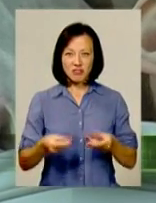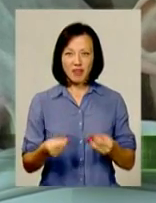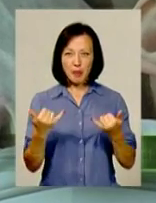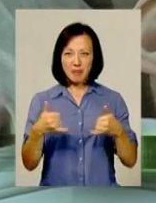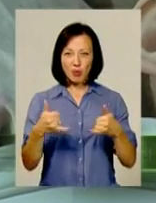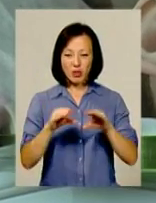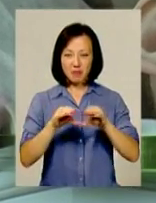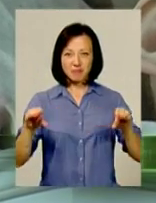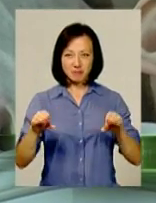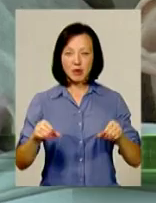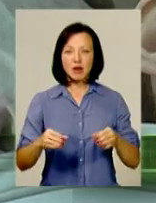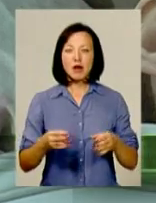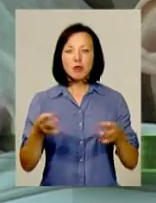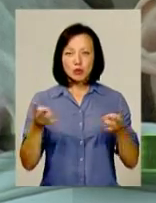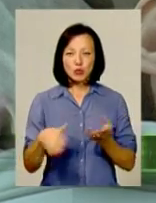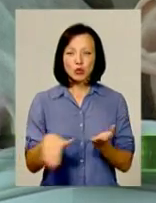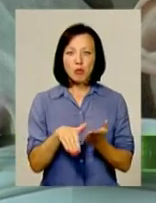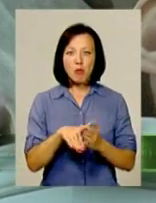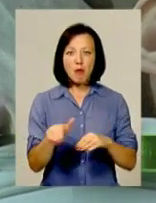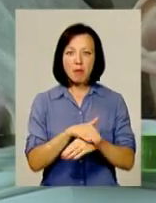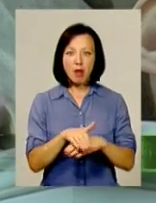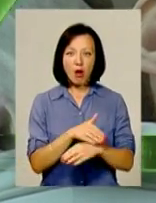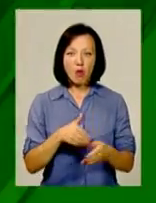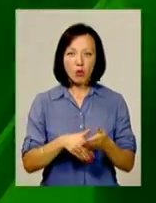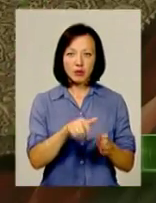бетонна плита, потребує допомоги благодійників.